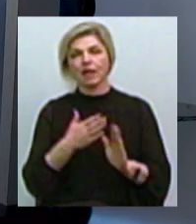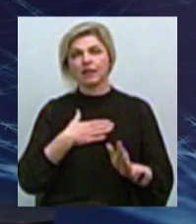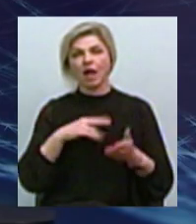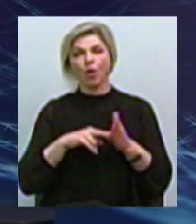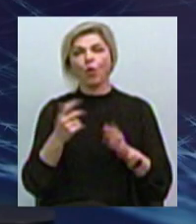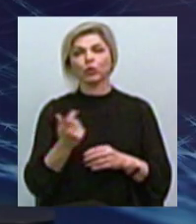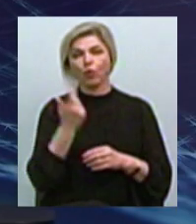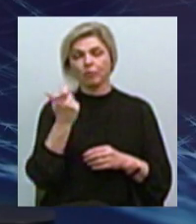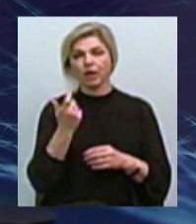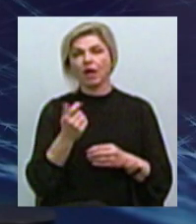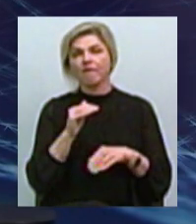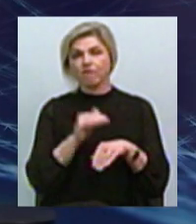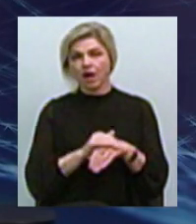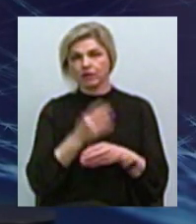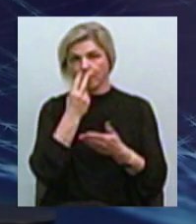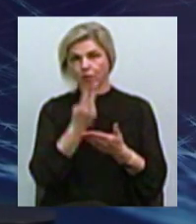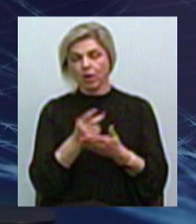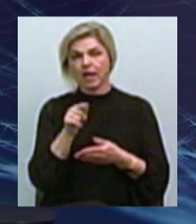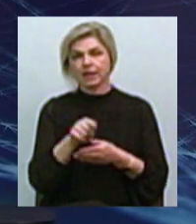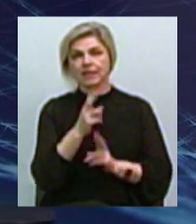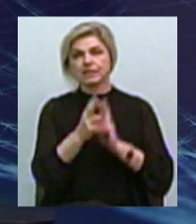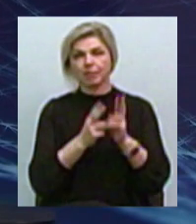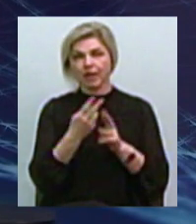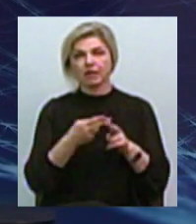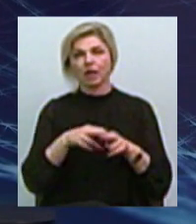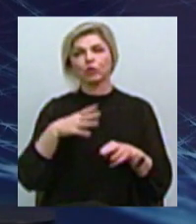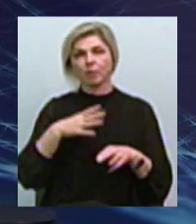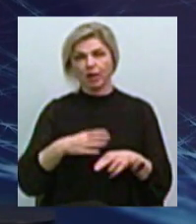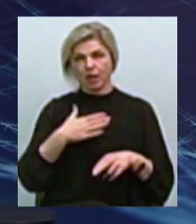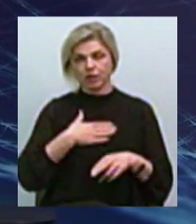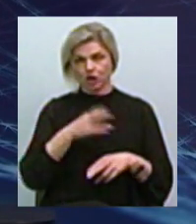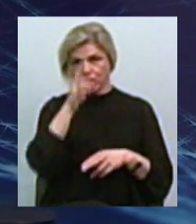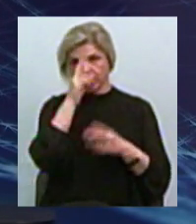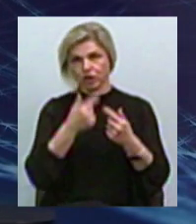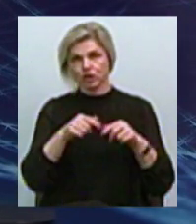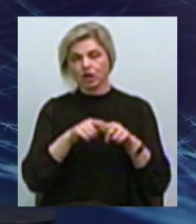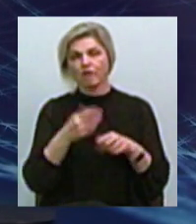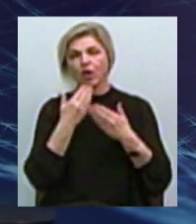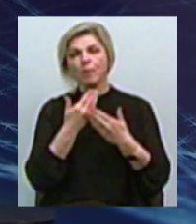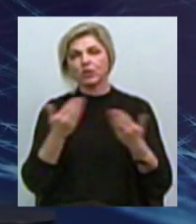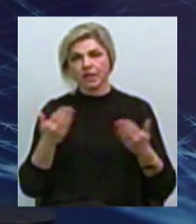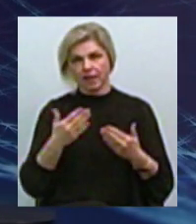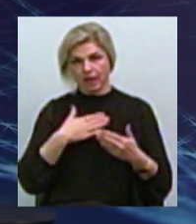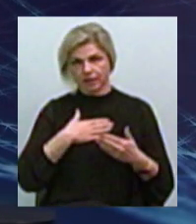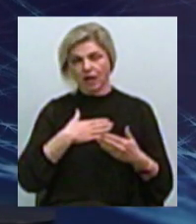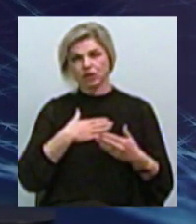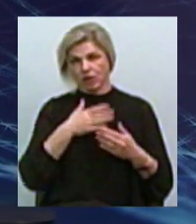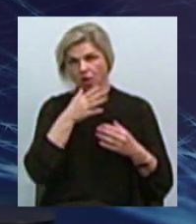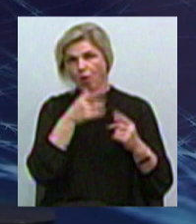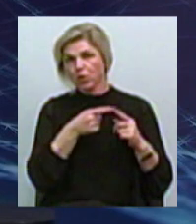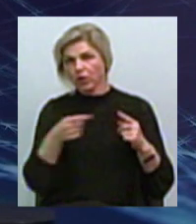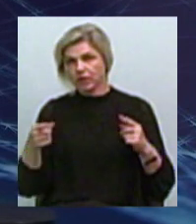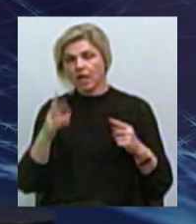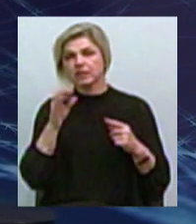він фактично відображає ті зміни, через які пройшла наша держава останніми роками Не тільки п'ятью, десятью, але фактично за весь час